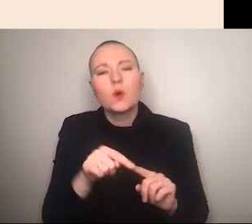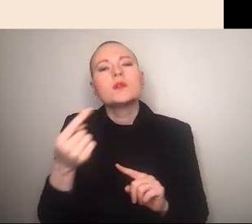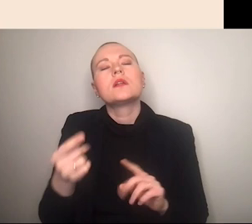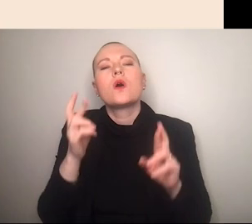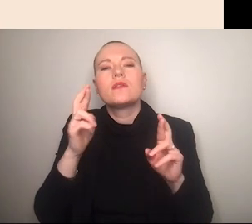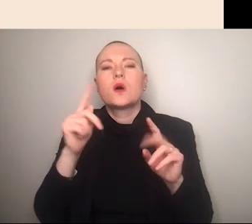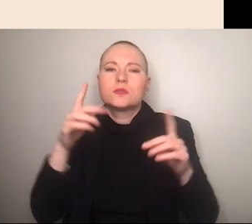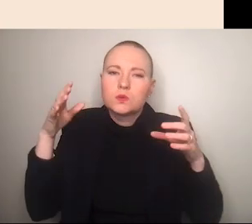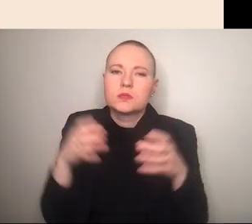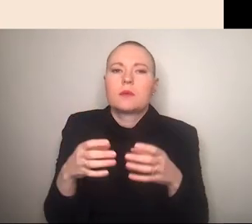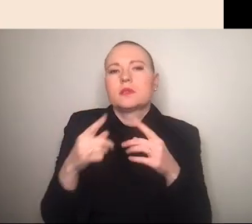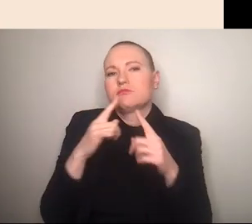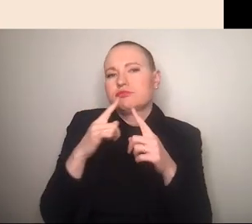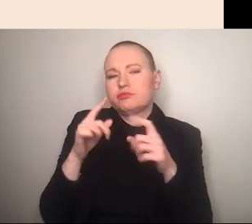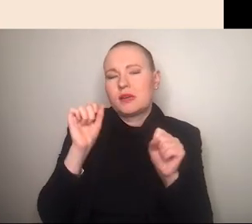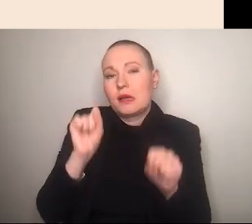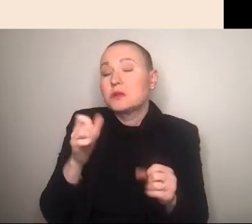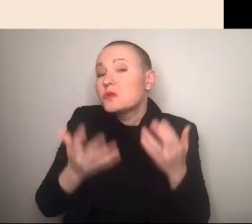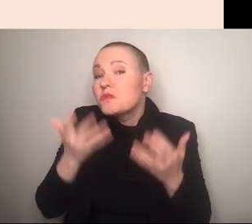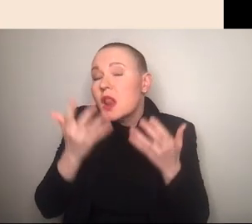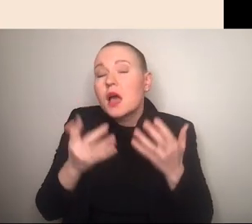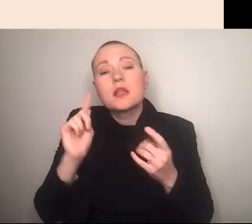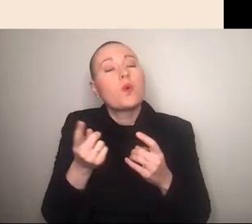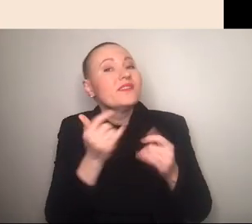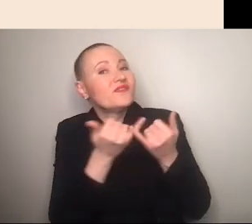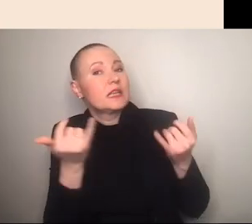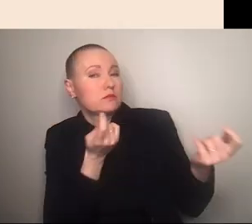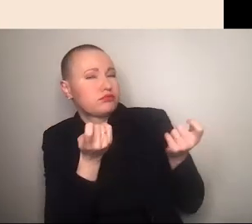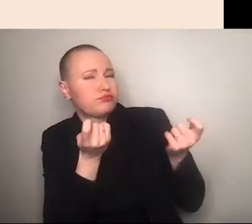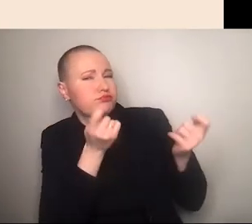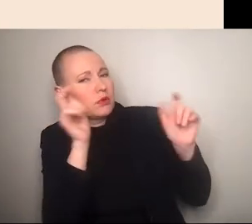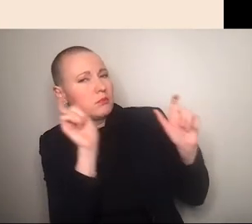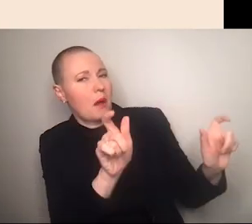ins gespräch kommen können und ja vielleicht sogar über gegenstrategien sprechen können